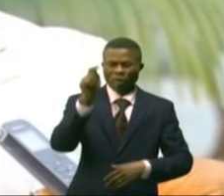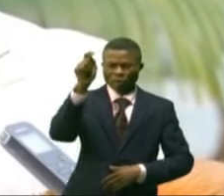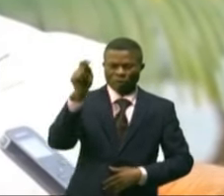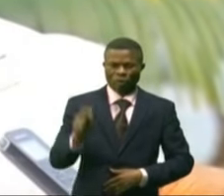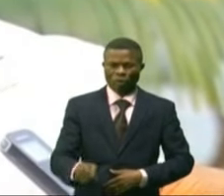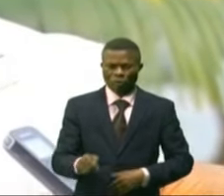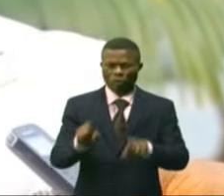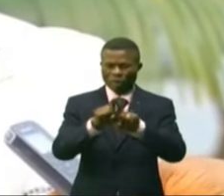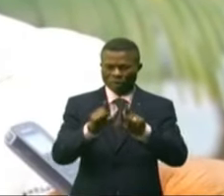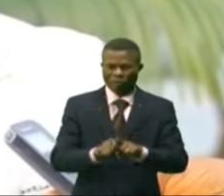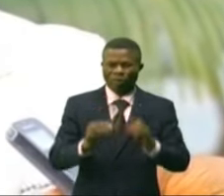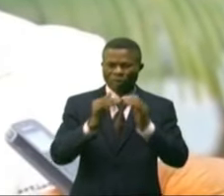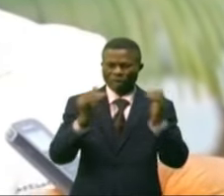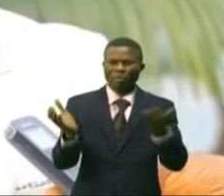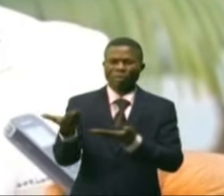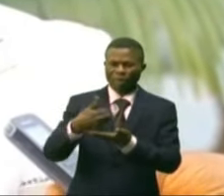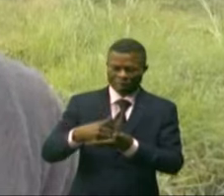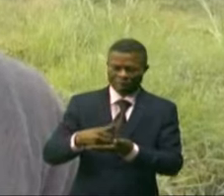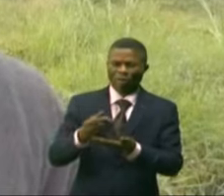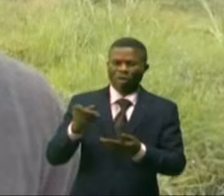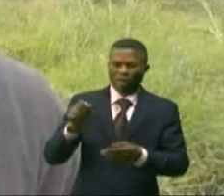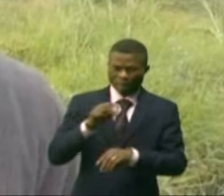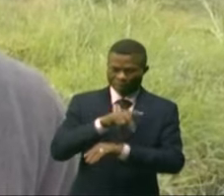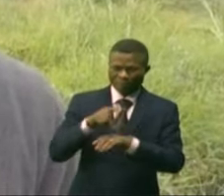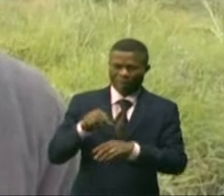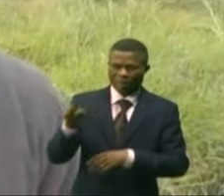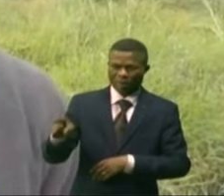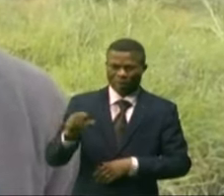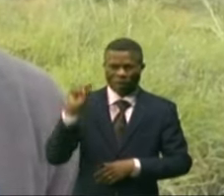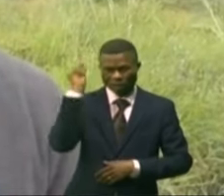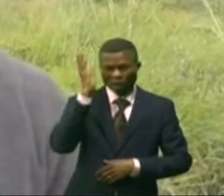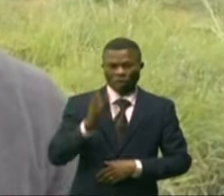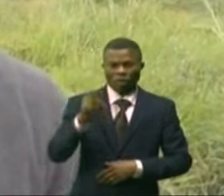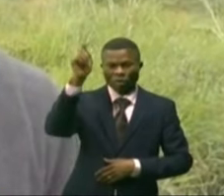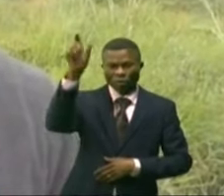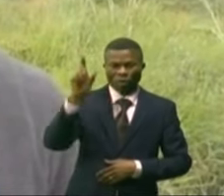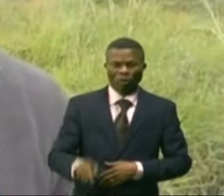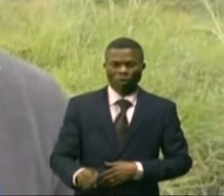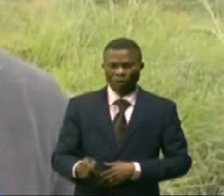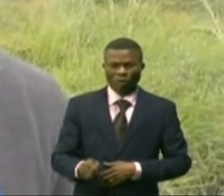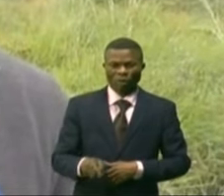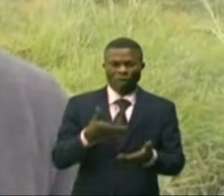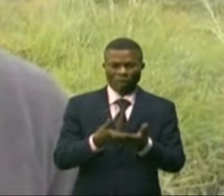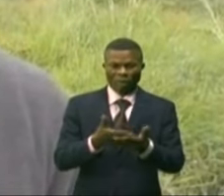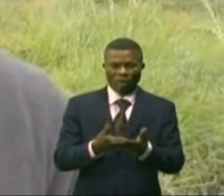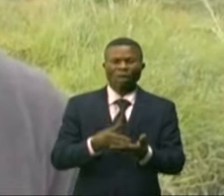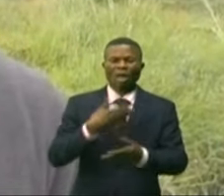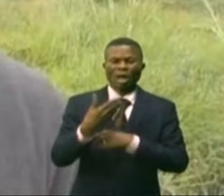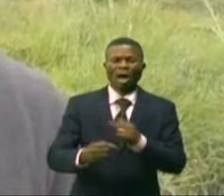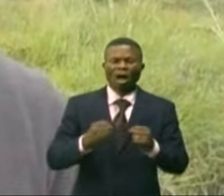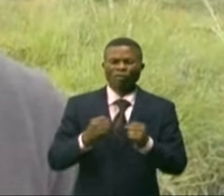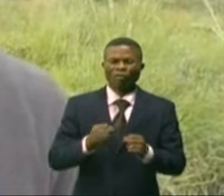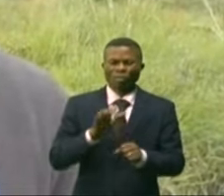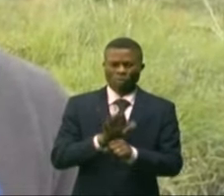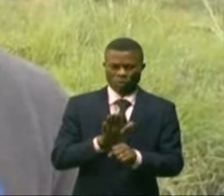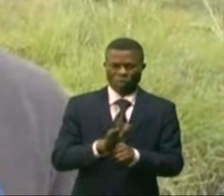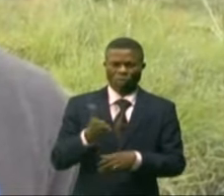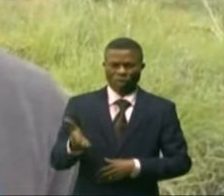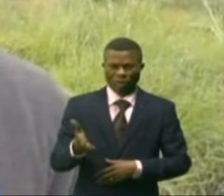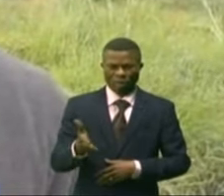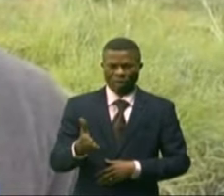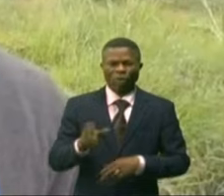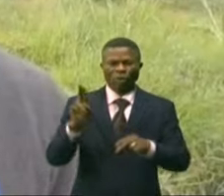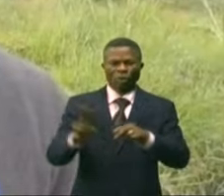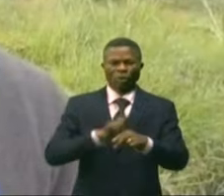effectifs militaires dans cette région. Le gouvernement militaire à ce stade a fait tout ce possible. Il a